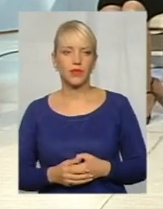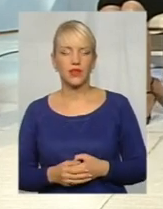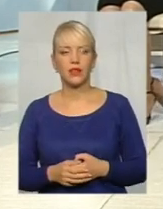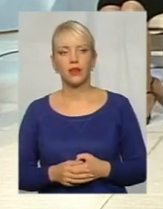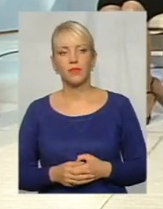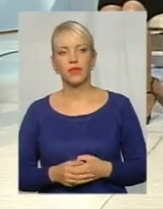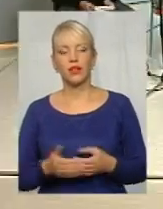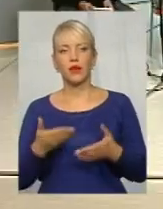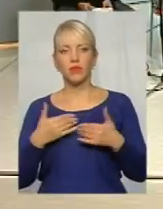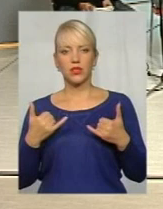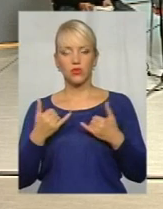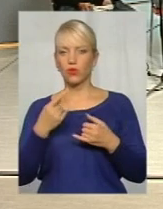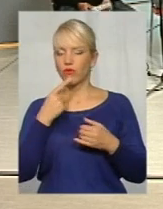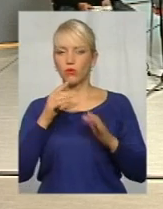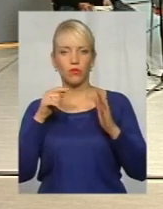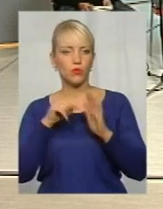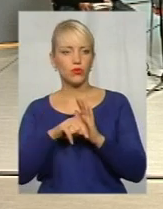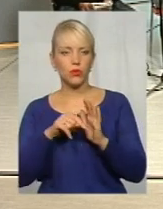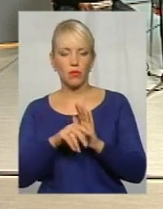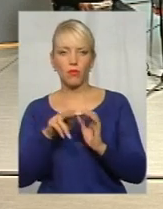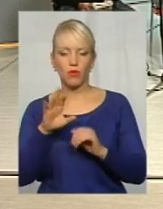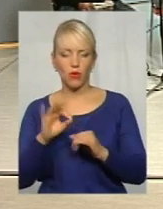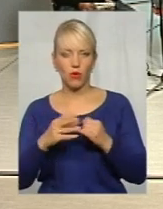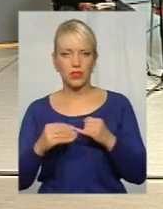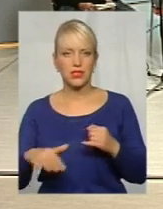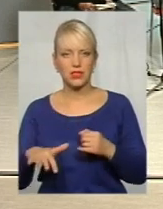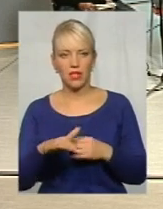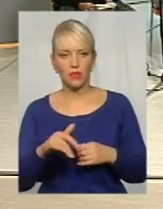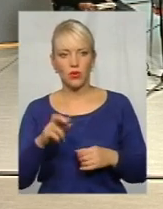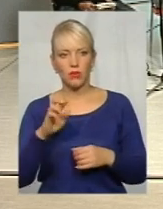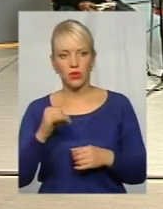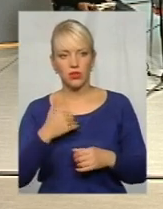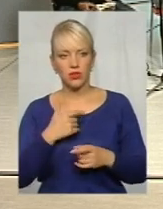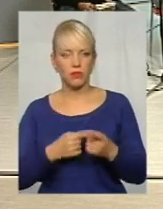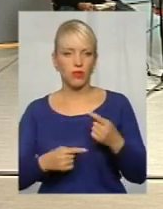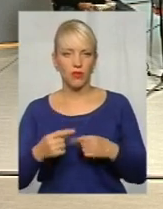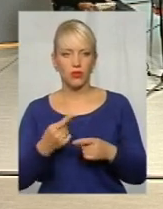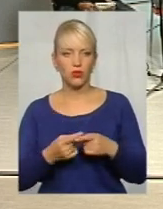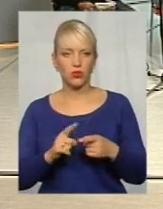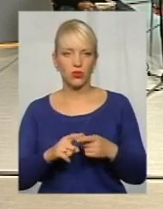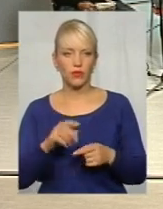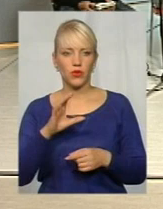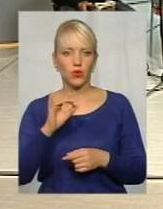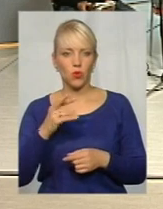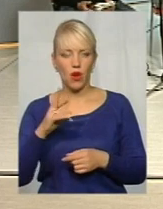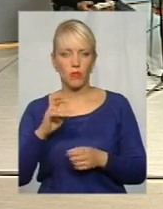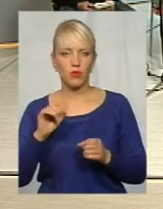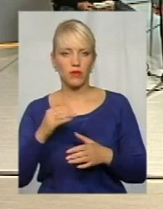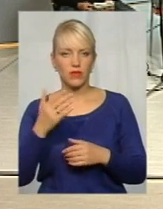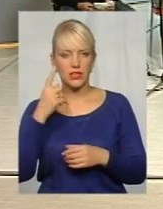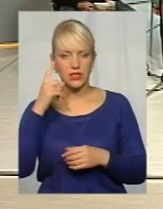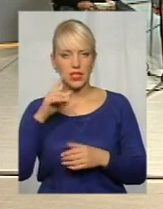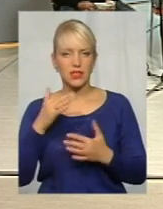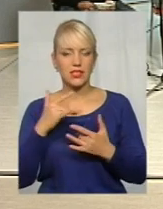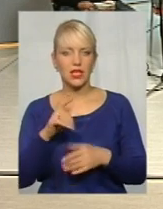сьогодні говоримо суток про питання землі, я би все-таки хотіла повернутися до нього. Пані Юлі, можливо, ви знаєте, скільки